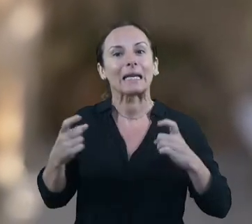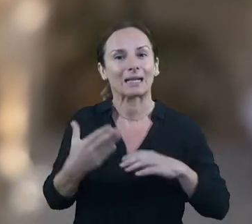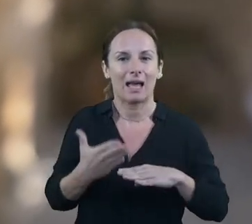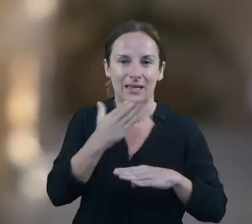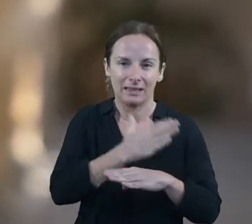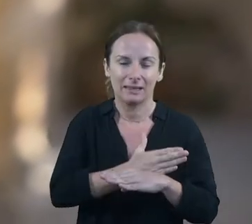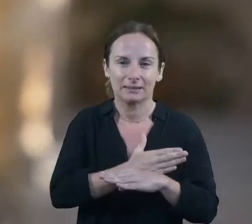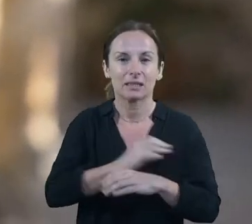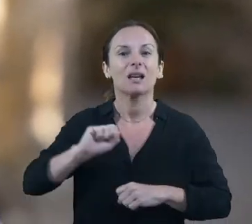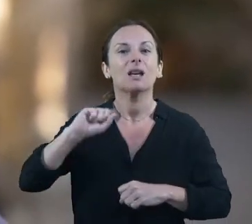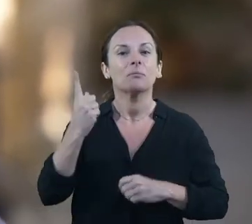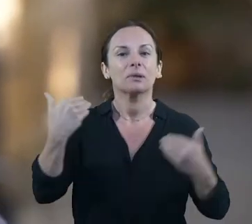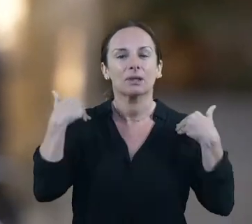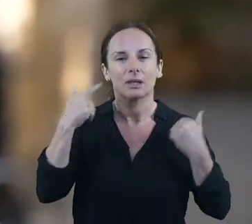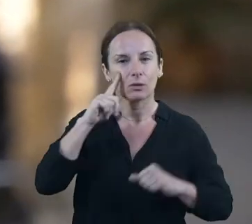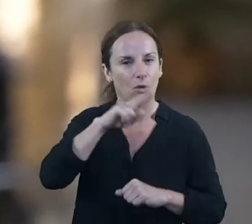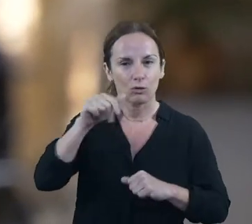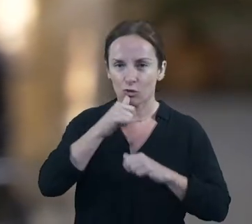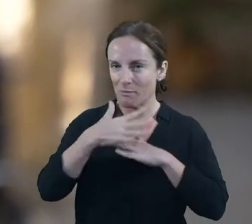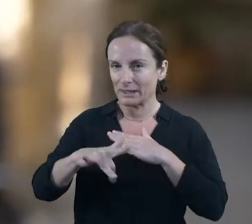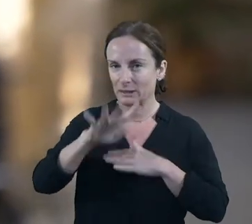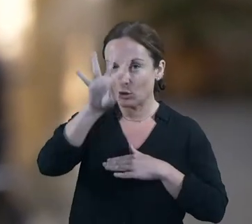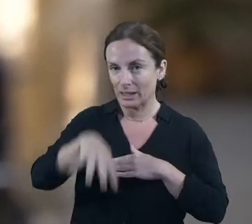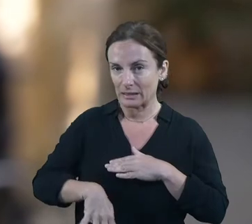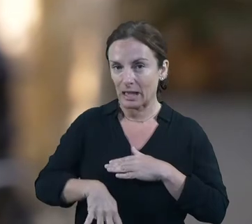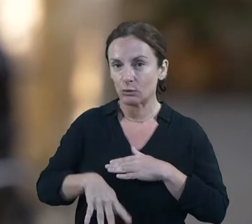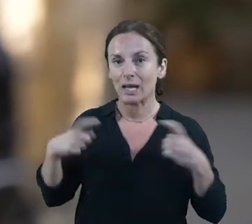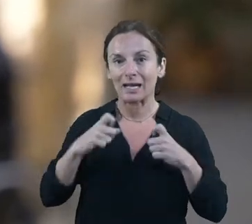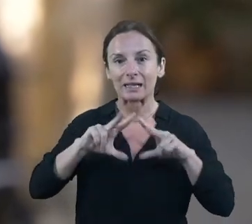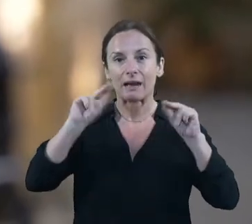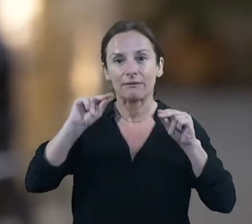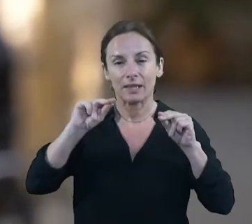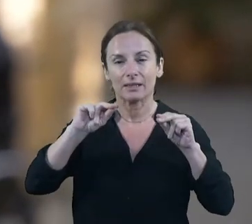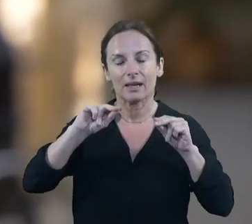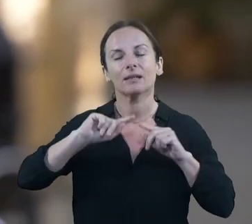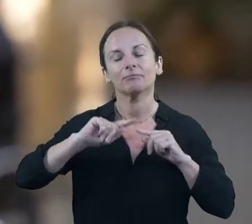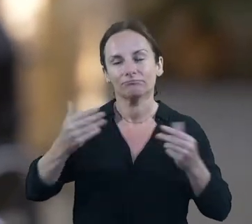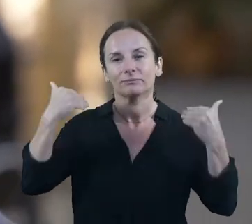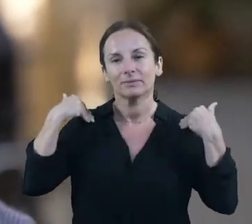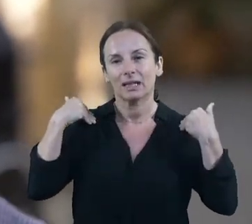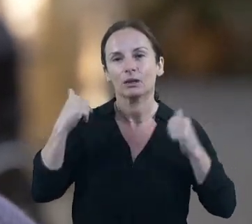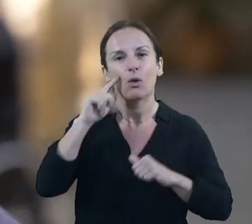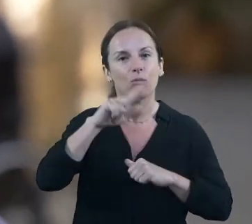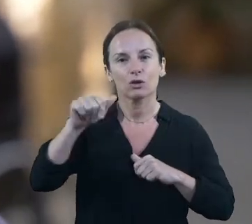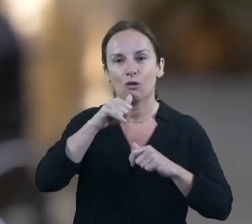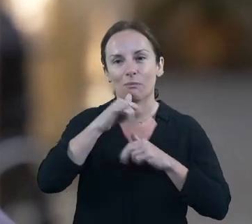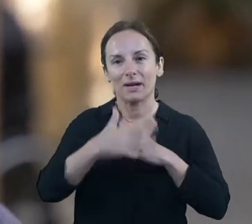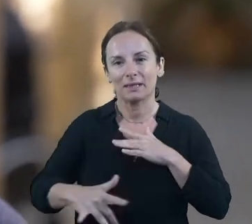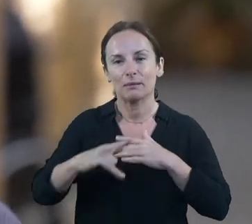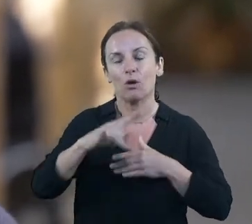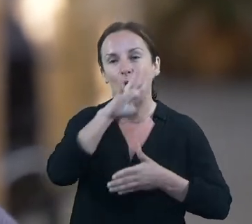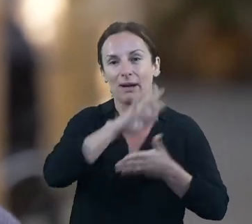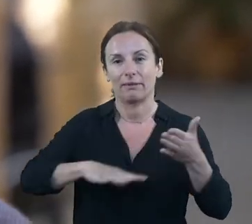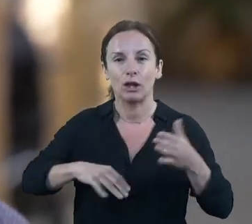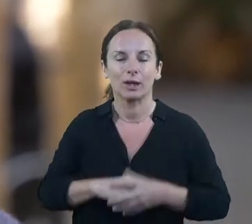Marítim de Catalunya i després com a Museu Marítim de Barcelona just després de la guerra, que va tornar a reemprendre la seva activitat.